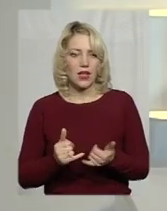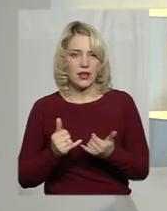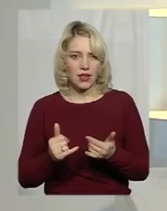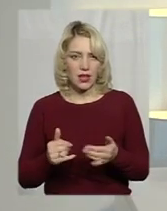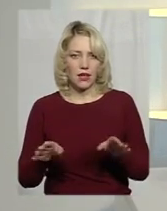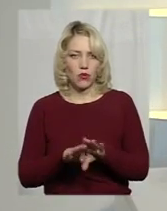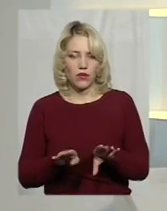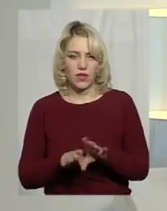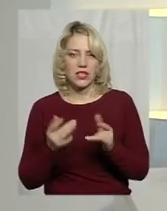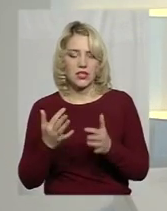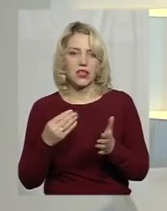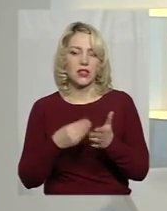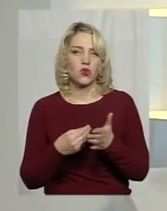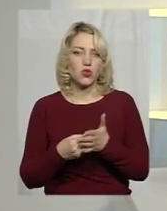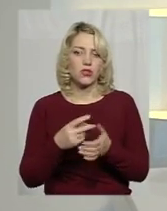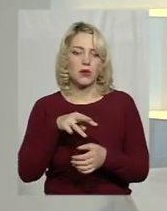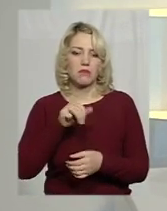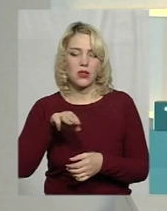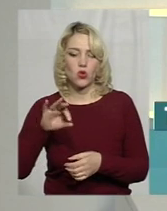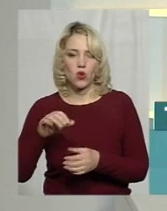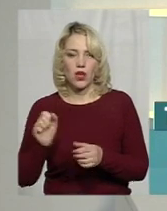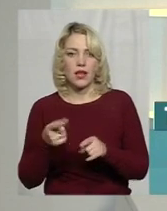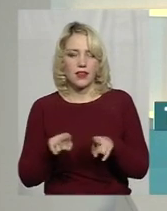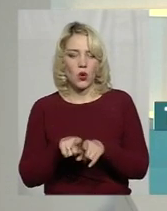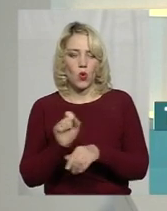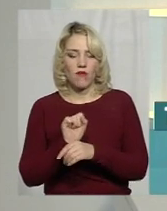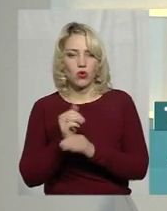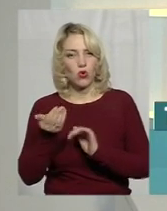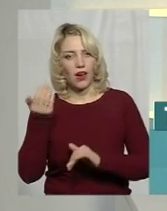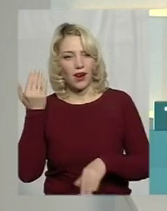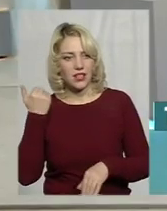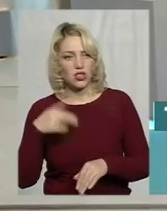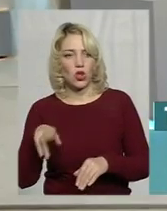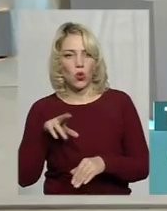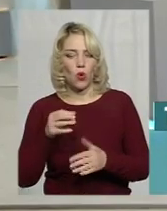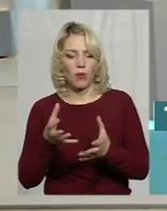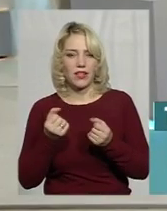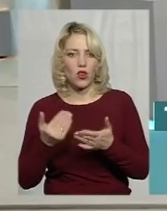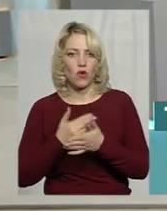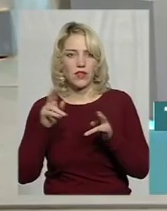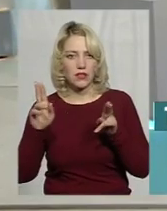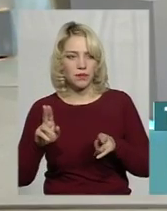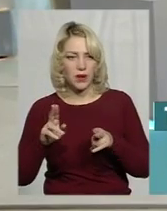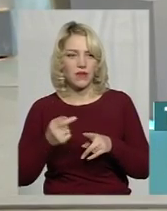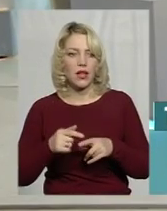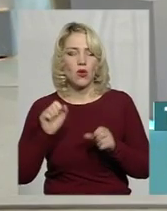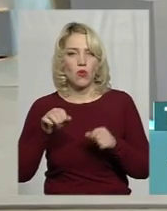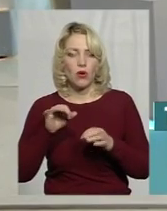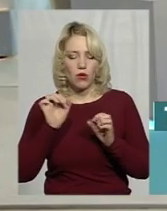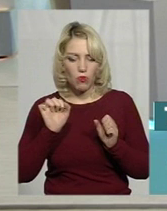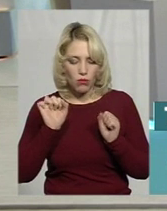скільки коштувало б розмитнення такого авто раніше от до прийняття оцих нових правил? Ну, я можу точно сказати, що